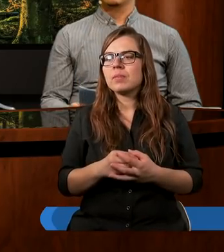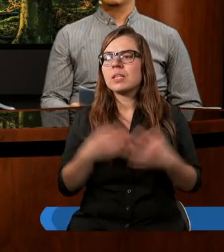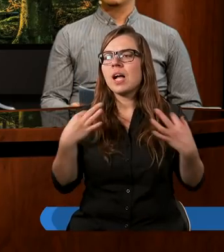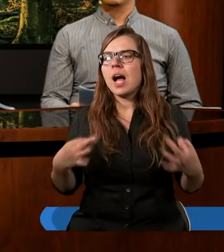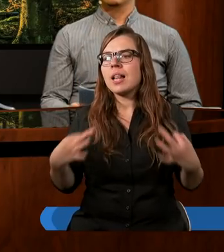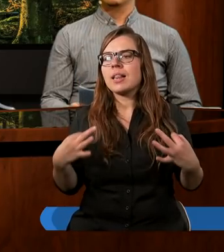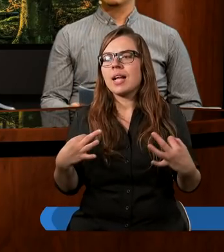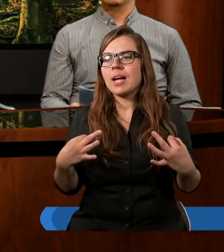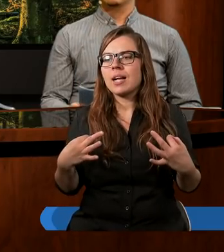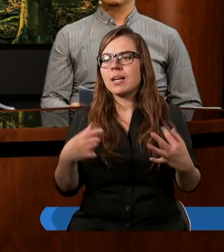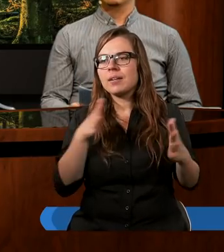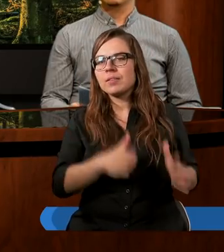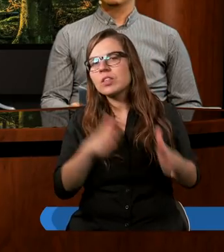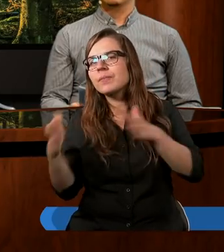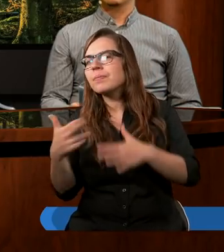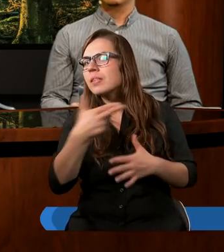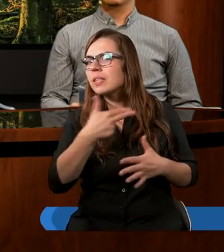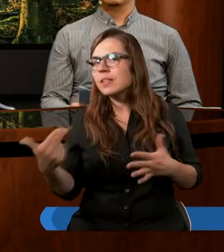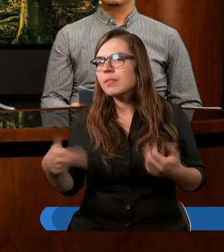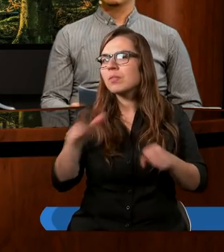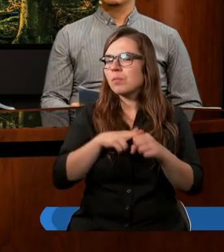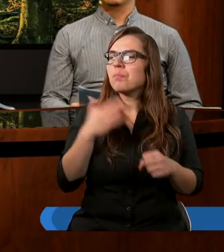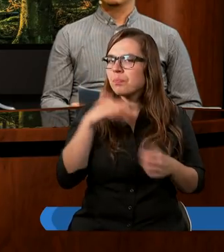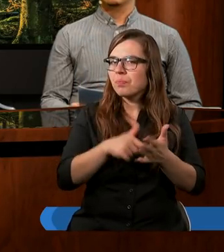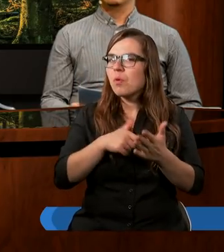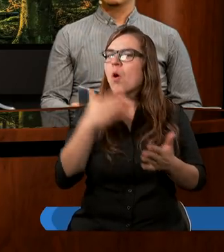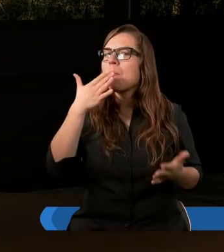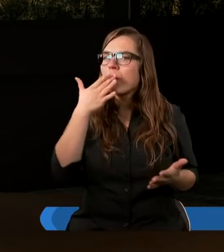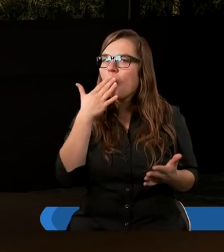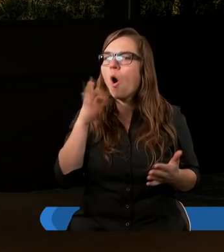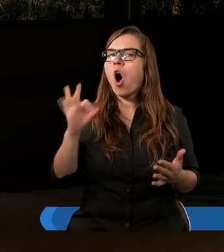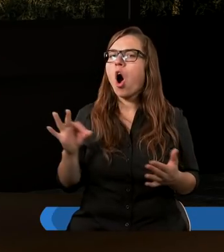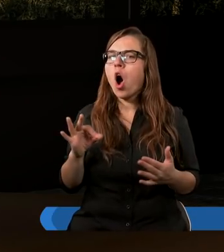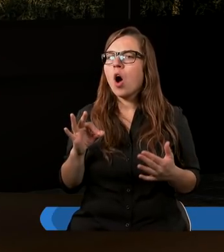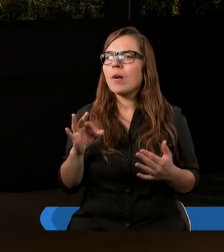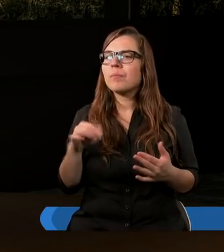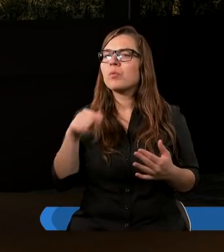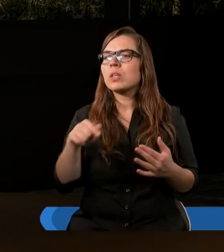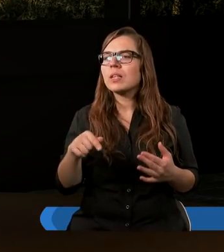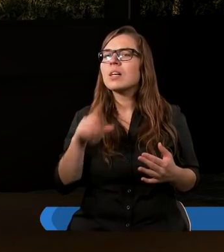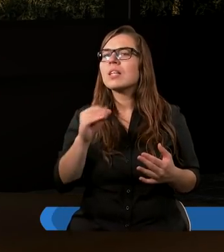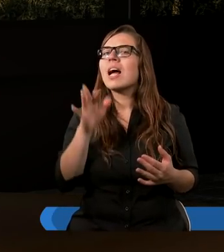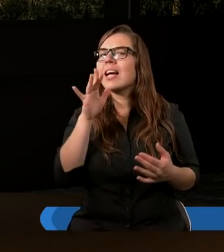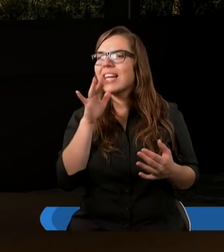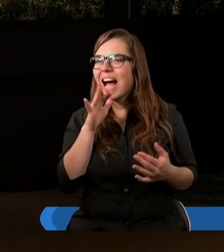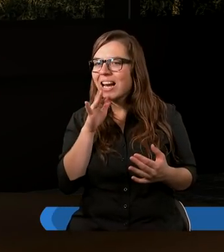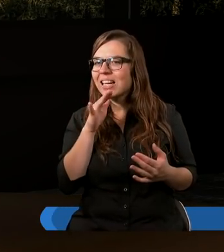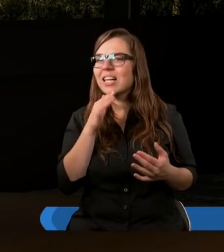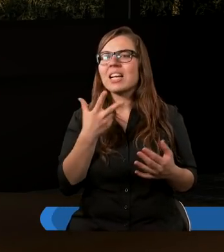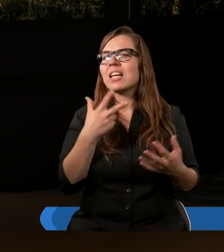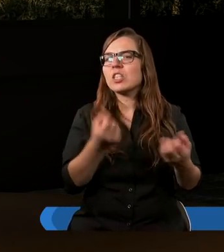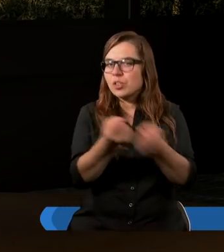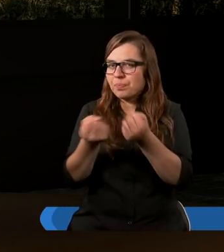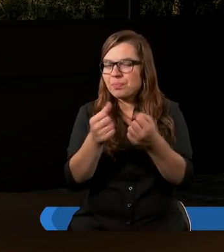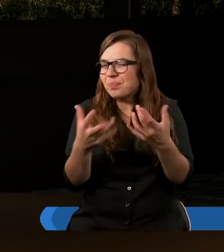Teraz na kolejny temat, który właśnie mówi o tym, że Izraelici nie